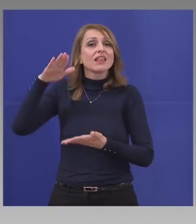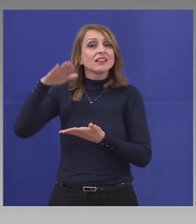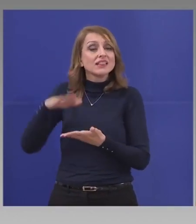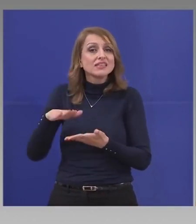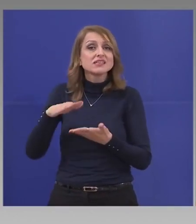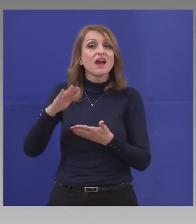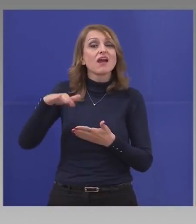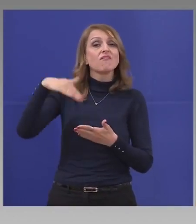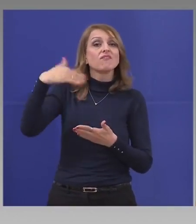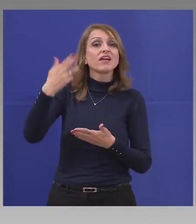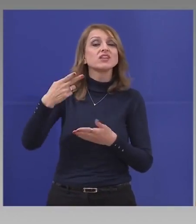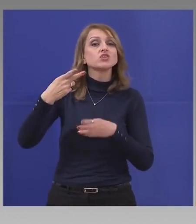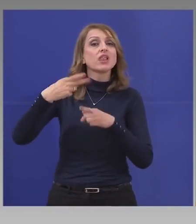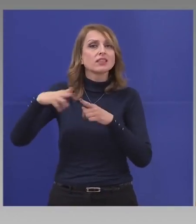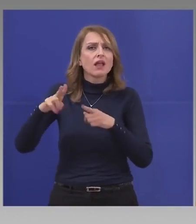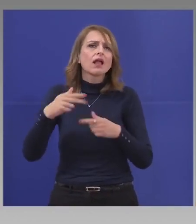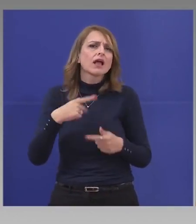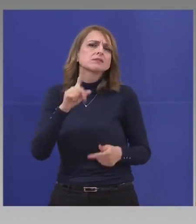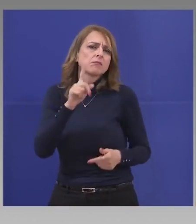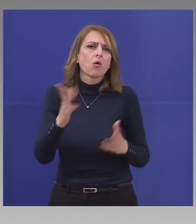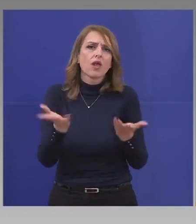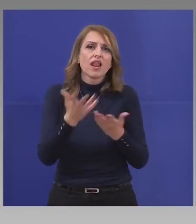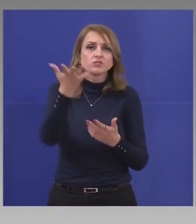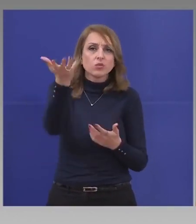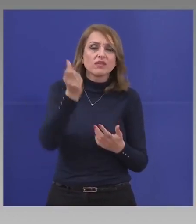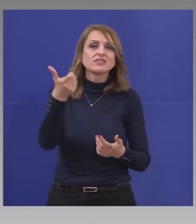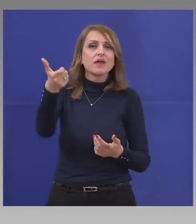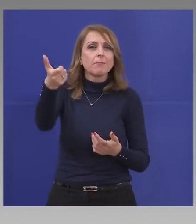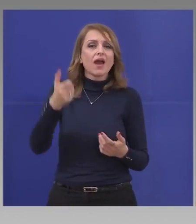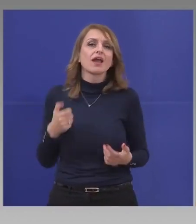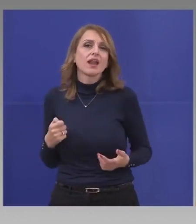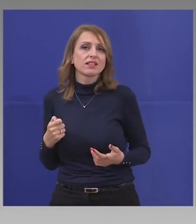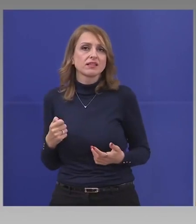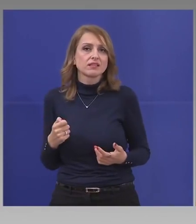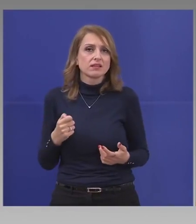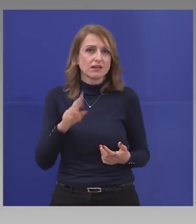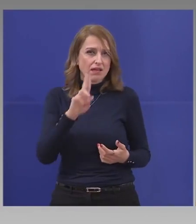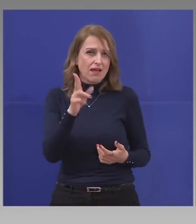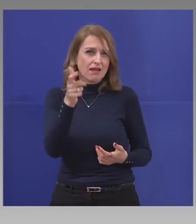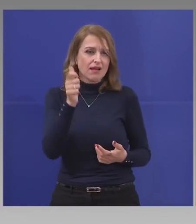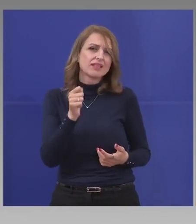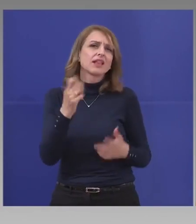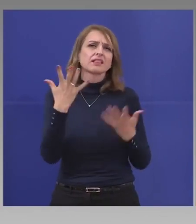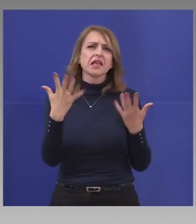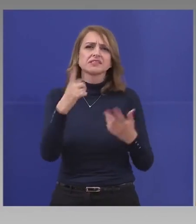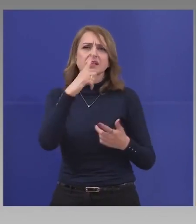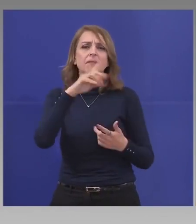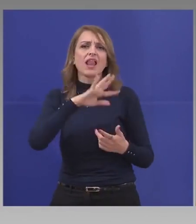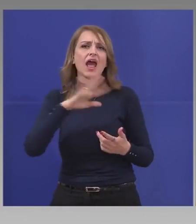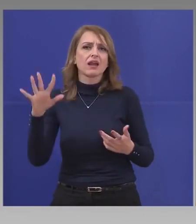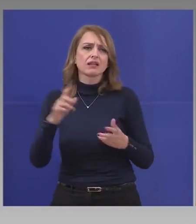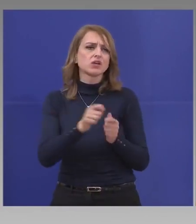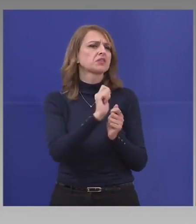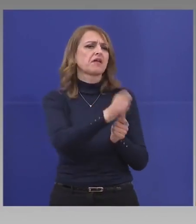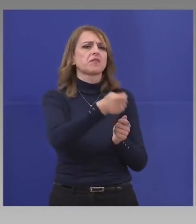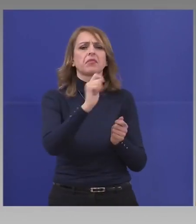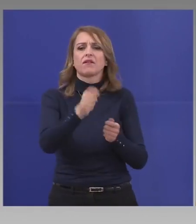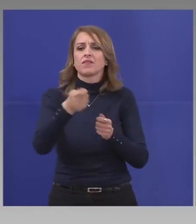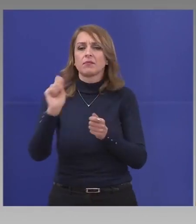мога да изтегла 5 милиарда кредит веднага. утре 10 милиарда лева и да ги раздава.